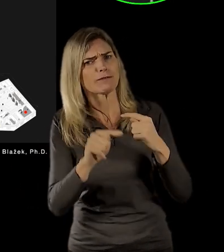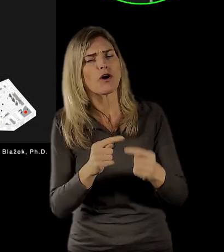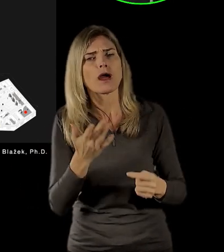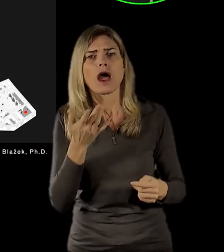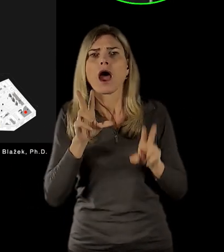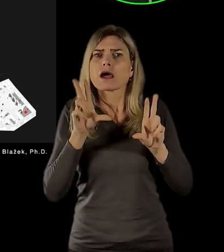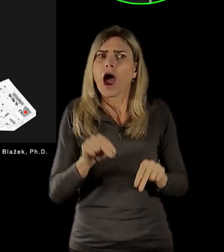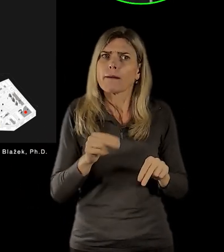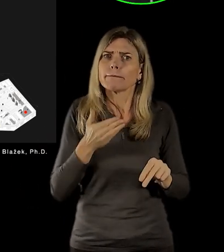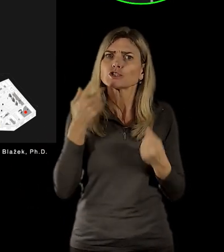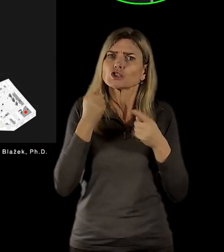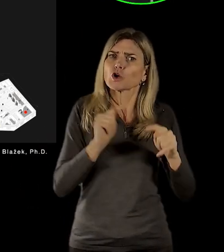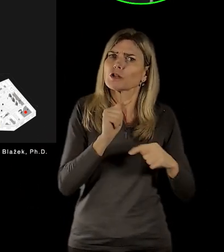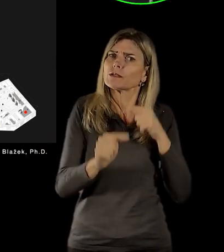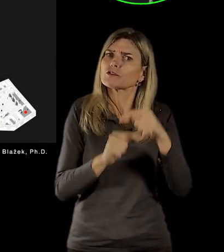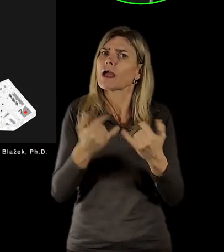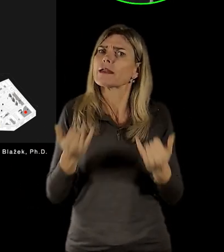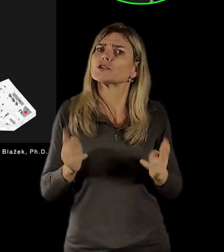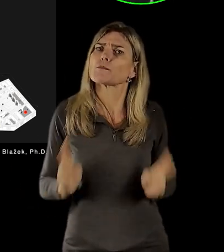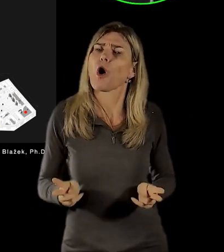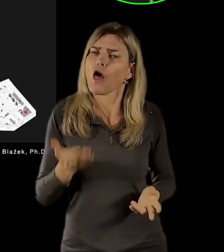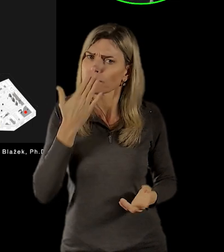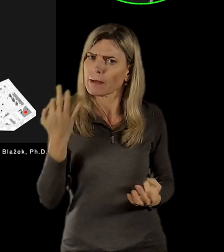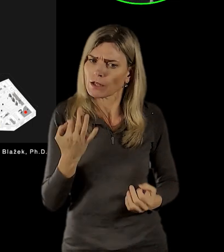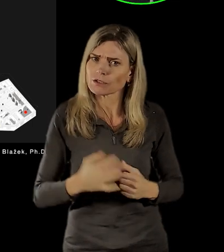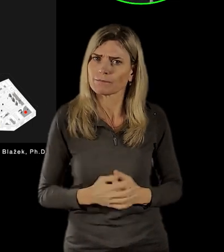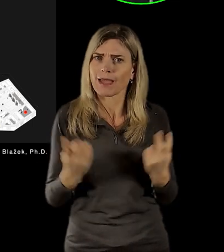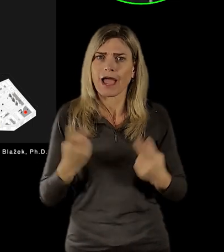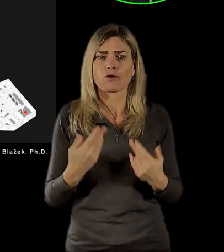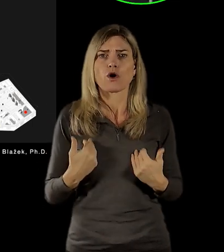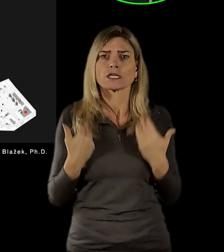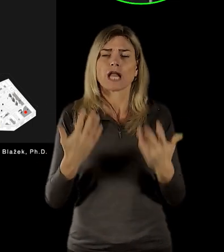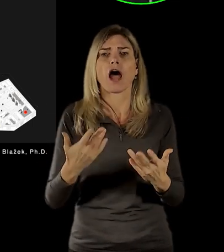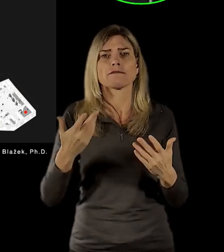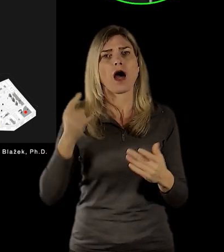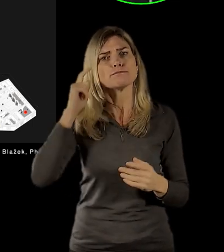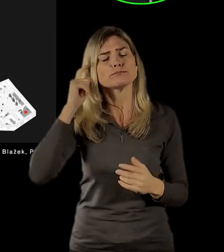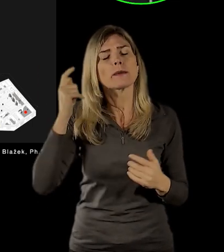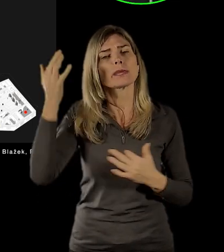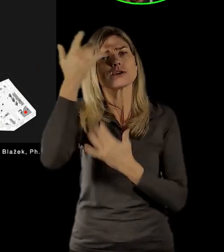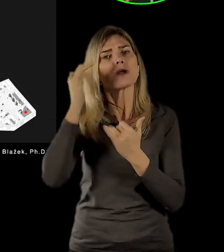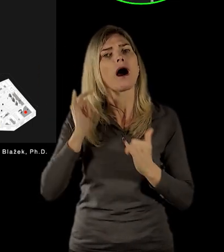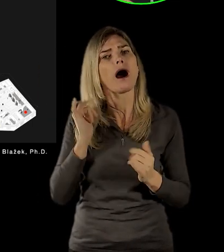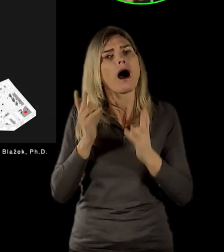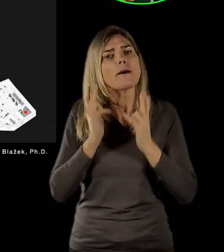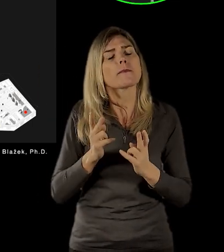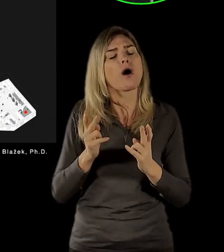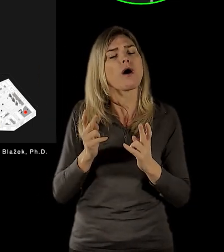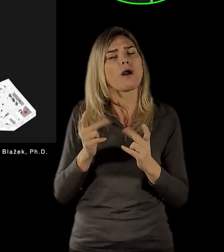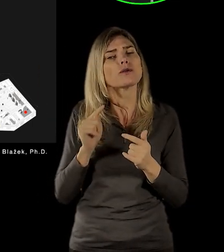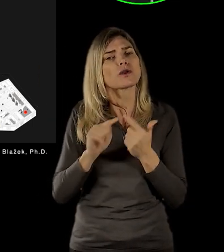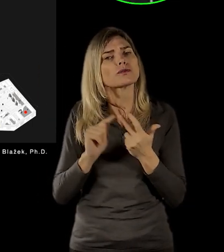současně přenést, bych řekl, svojí atmosféru do toho do té hlavní expozice